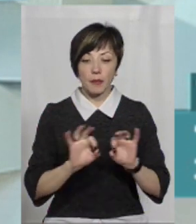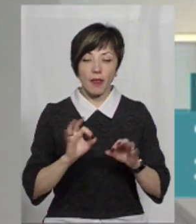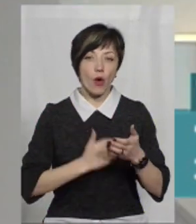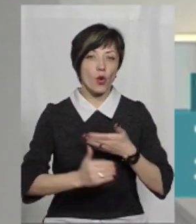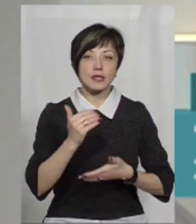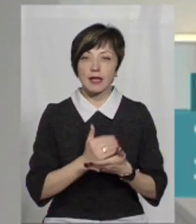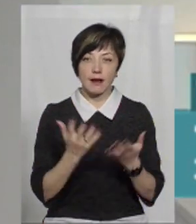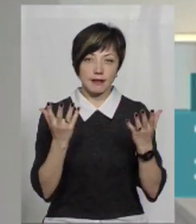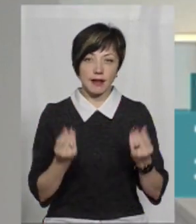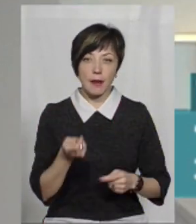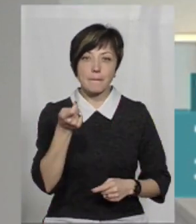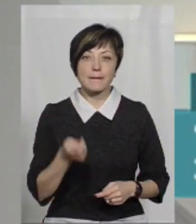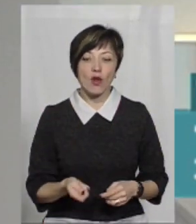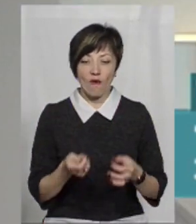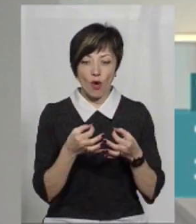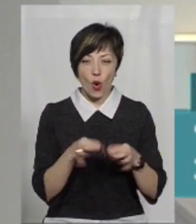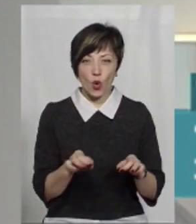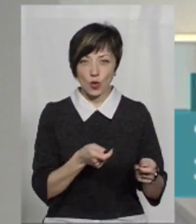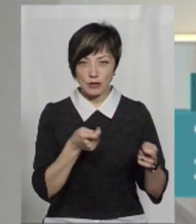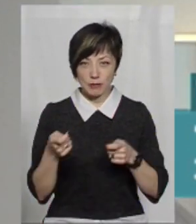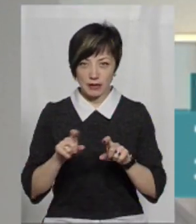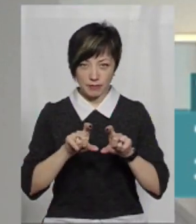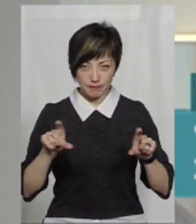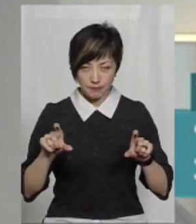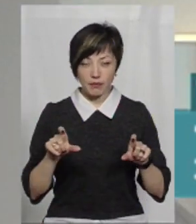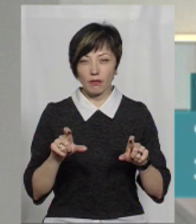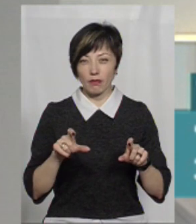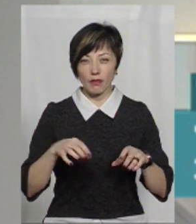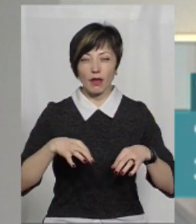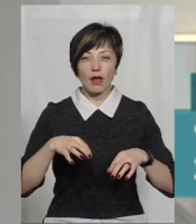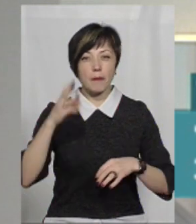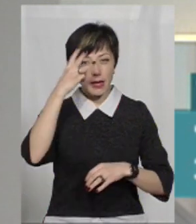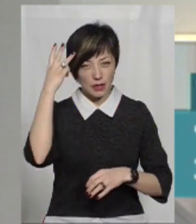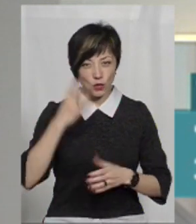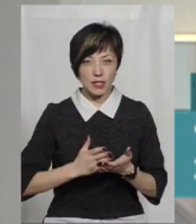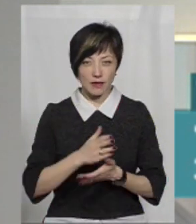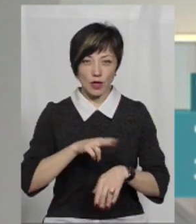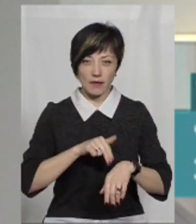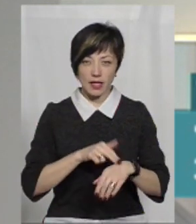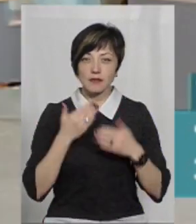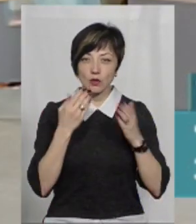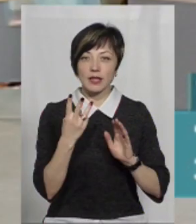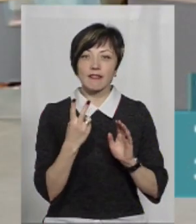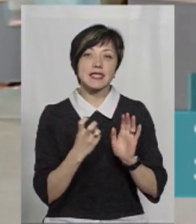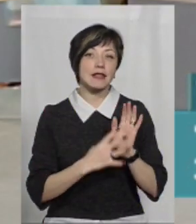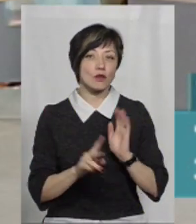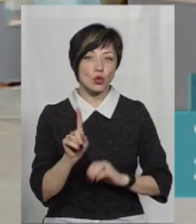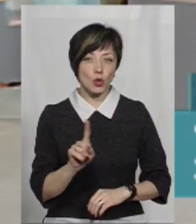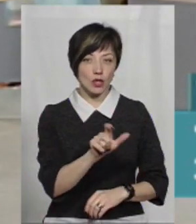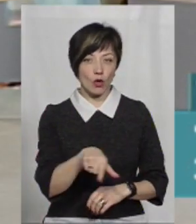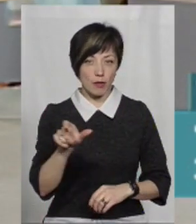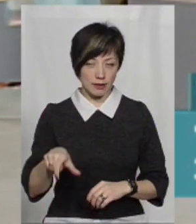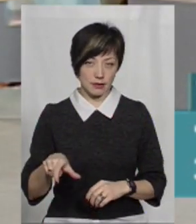останній день пільгового розмитнення. От почули сюжету, що до Хмельницького регіонального сервісу МВС у цей день звернувся 291